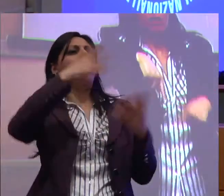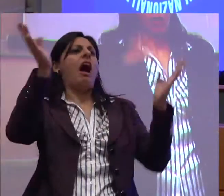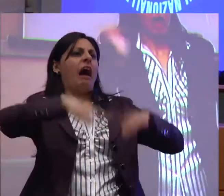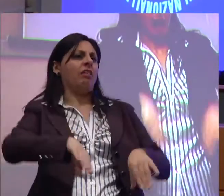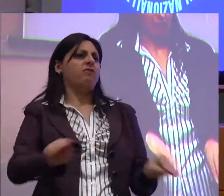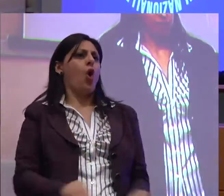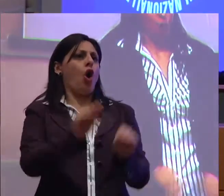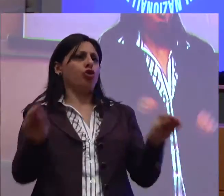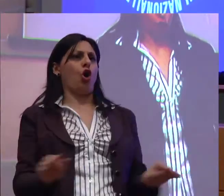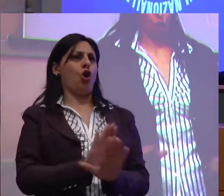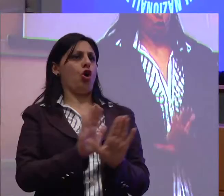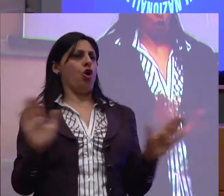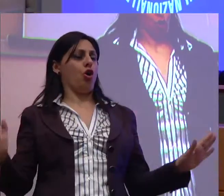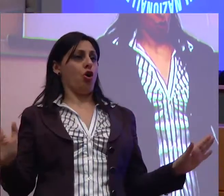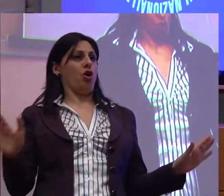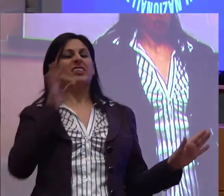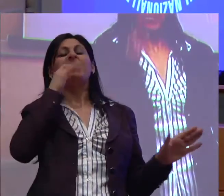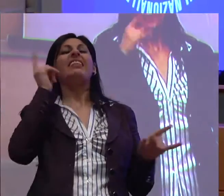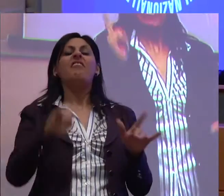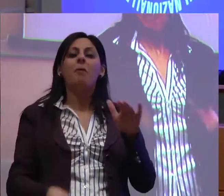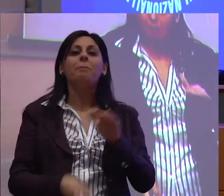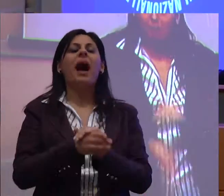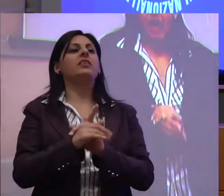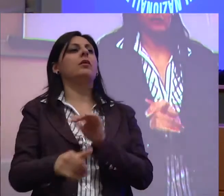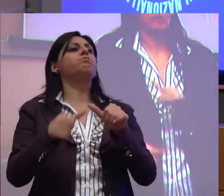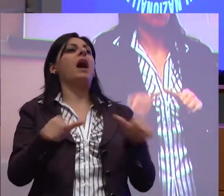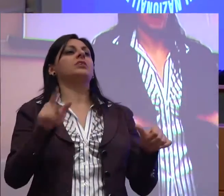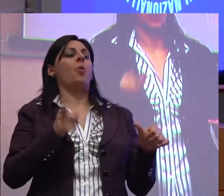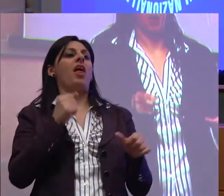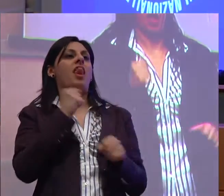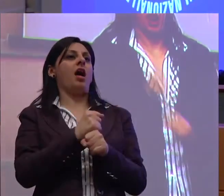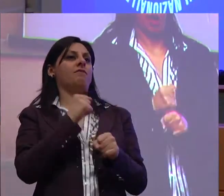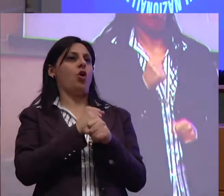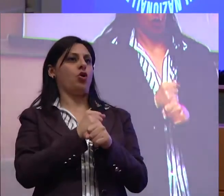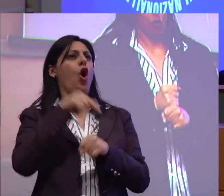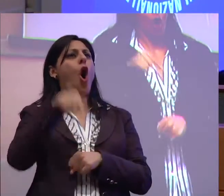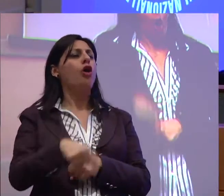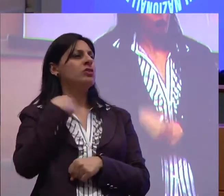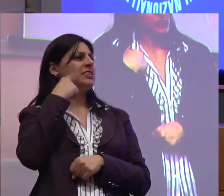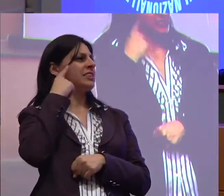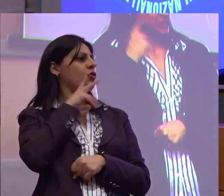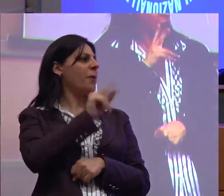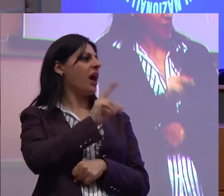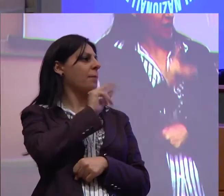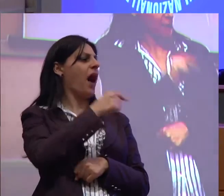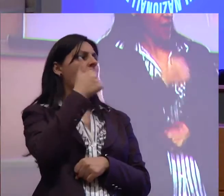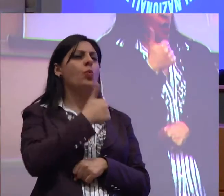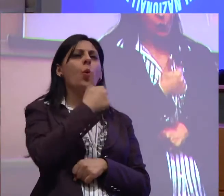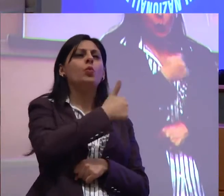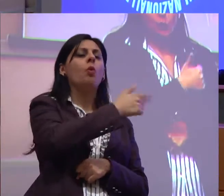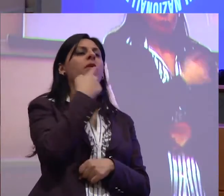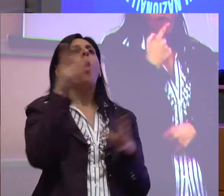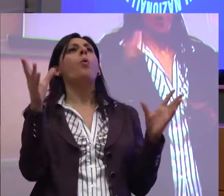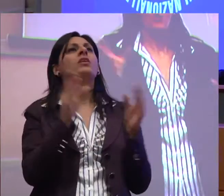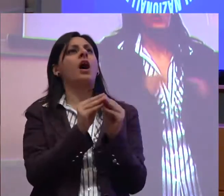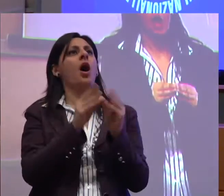nostro Paese. Da questo penso che noi dobbiamo ripartire insieme, ho sentito tanti appelli all'unitario oggi, sono giusti,